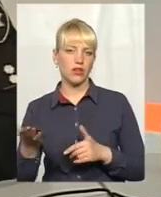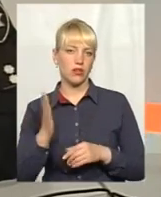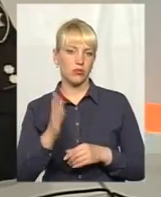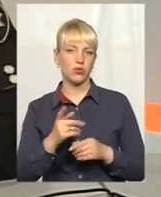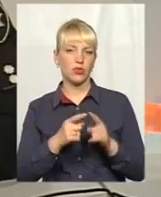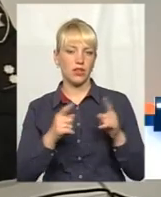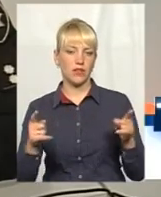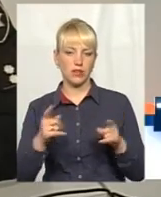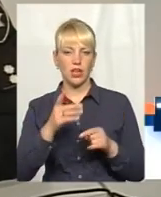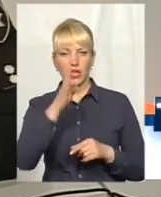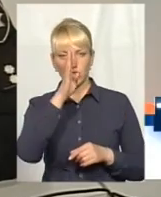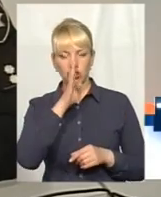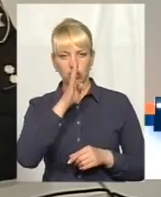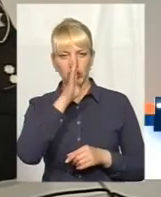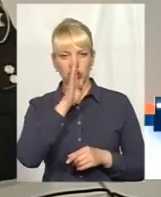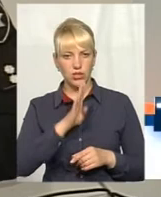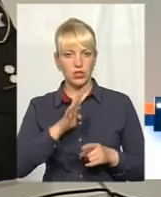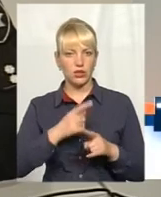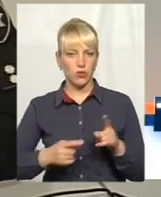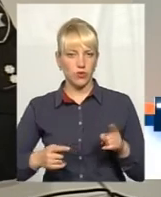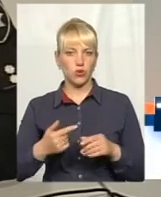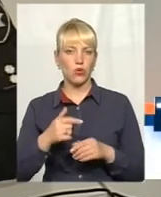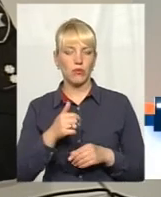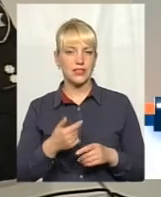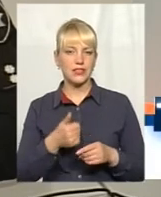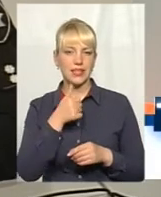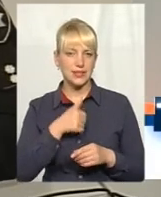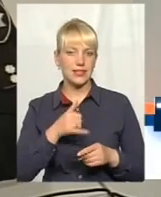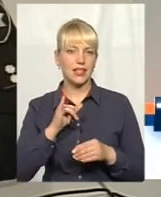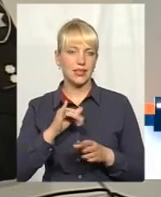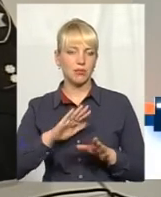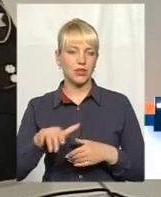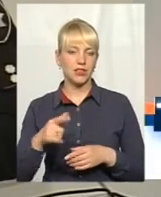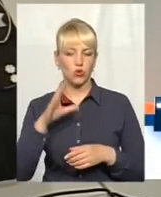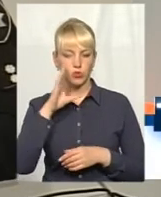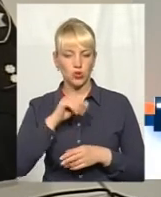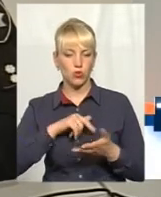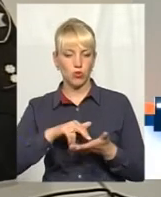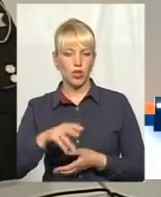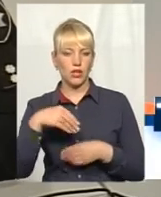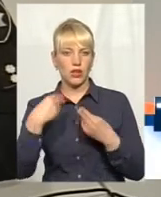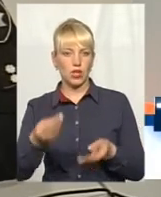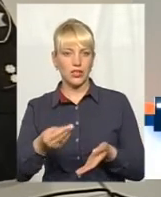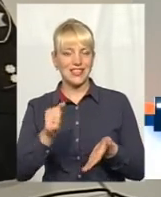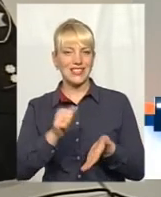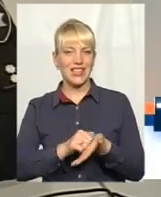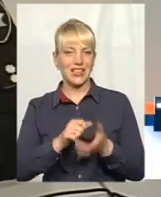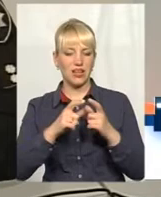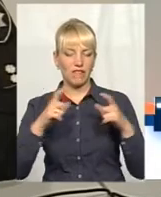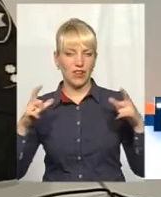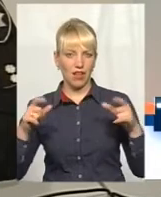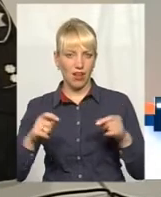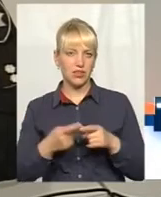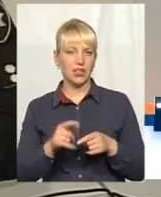4,5 місяці. Після успішного проходження кожному кандидату видається сертифікат проходження